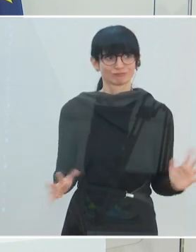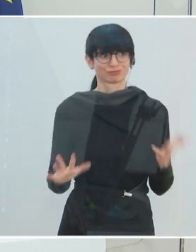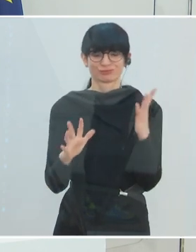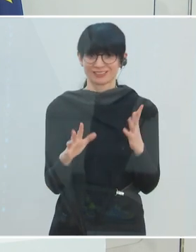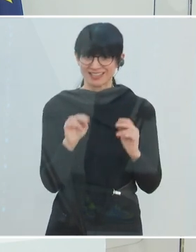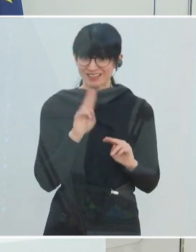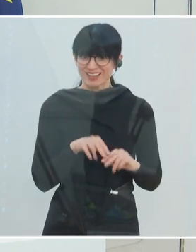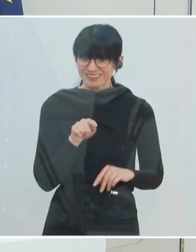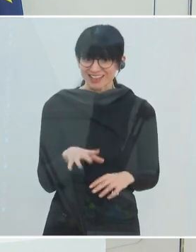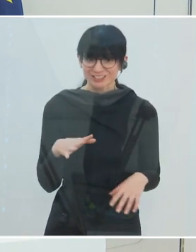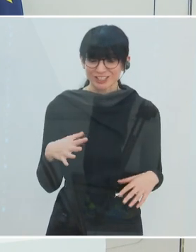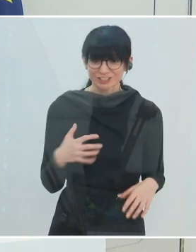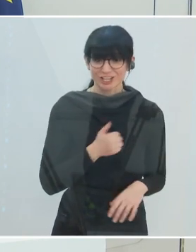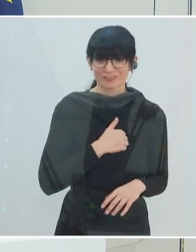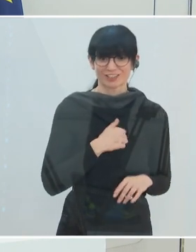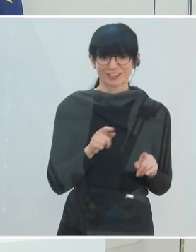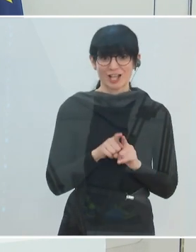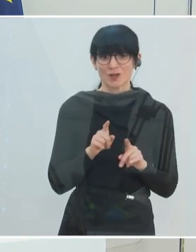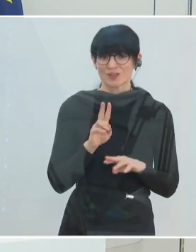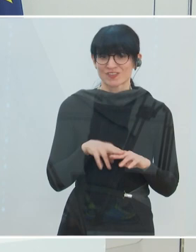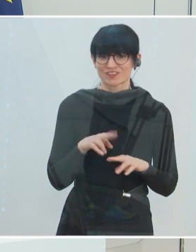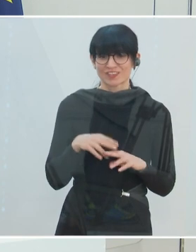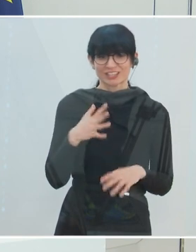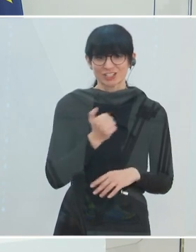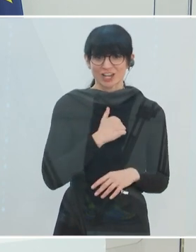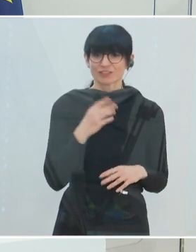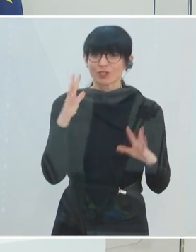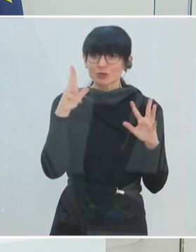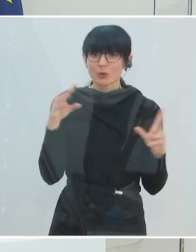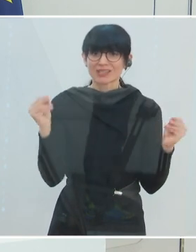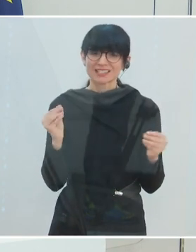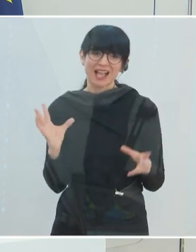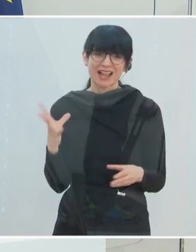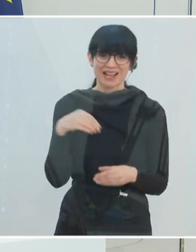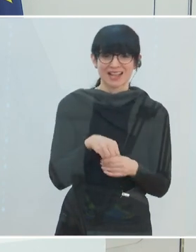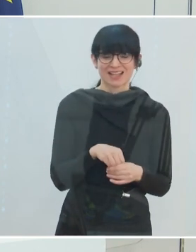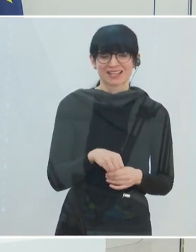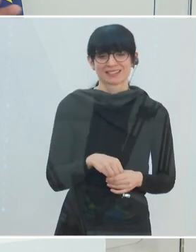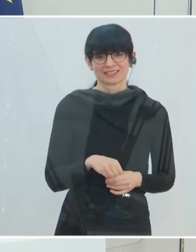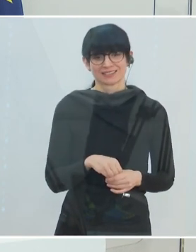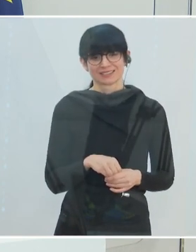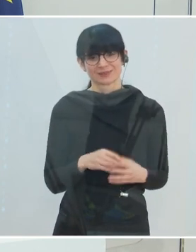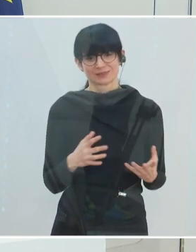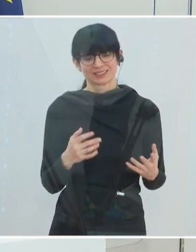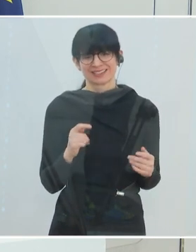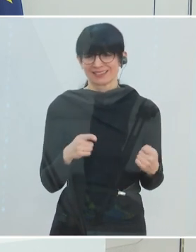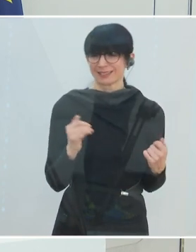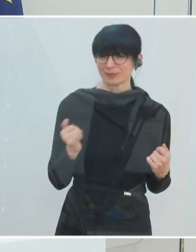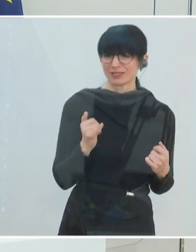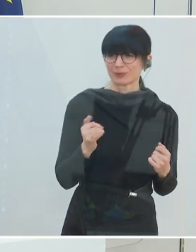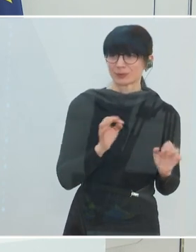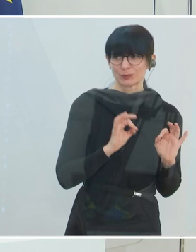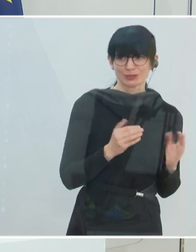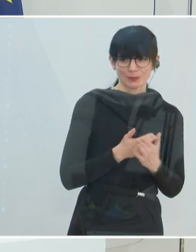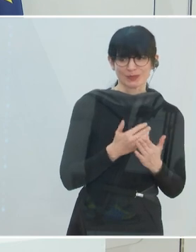wenn wir es auch schaffen, wieder Schönes mit hereinzubringen. Ich weiß schon, bad news are good news, das ist ein klassischer Satz,